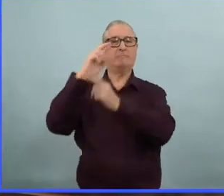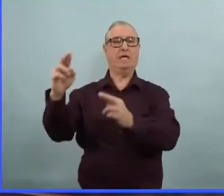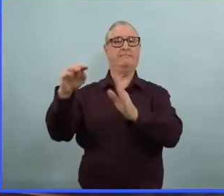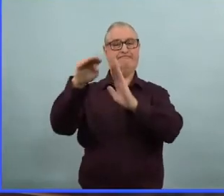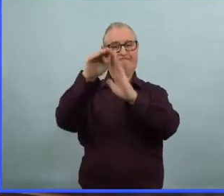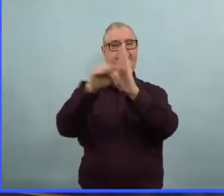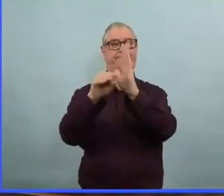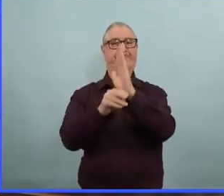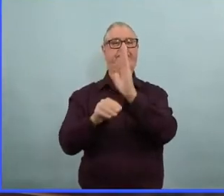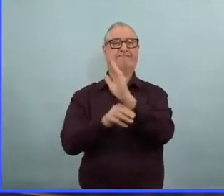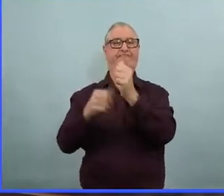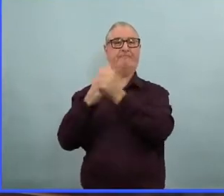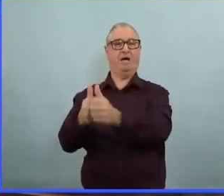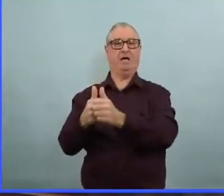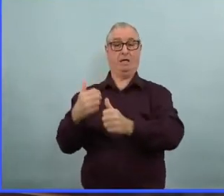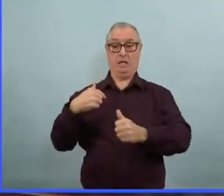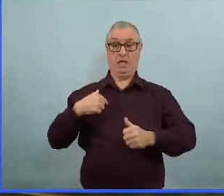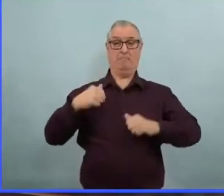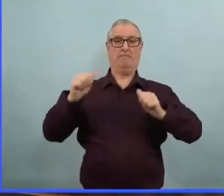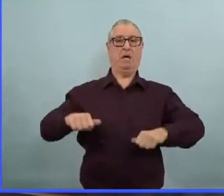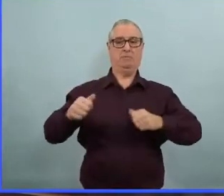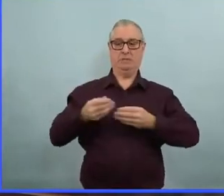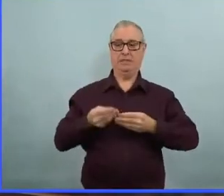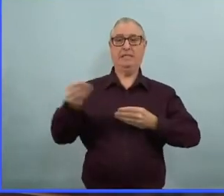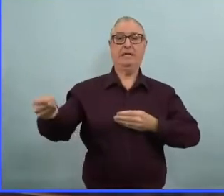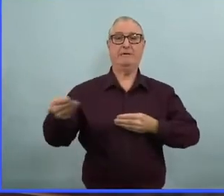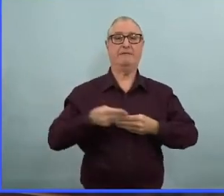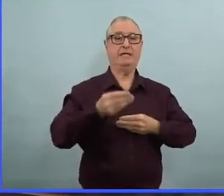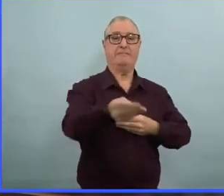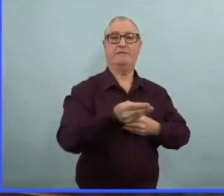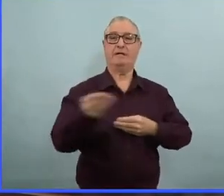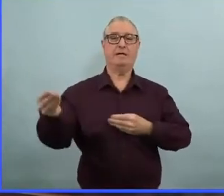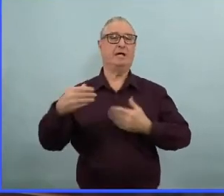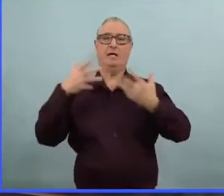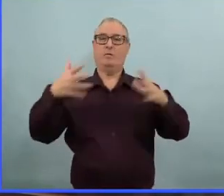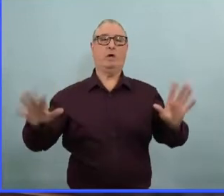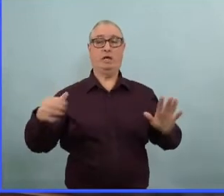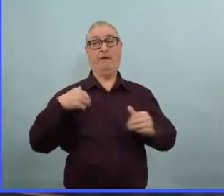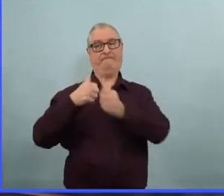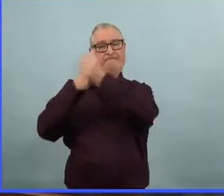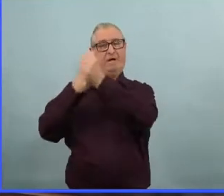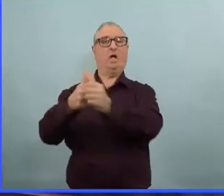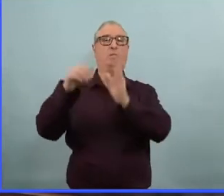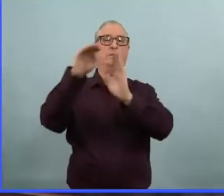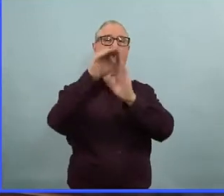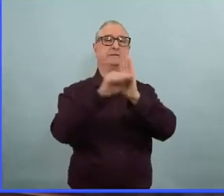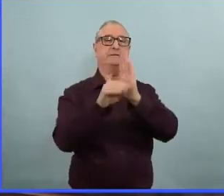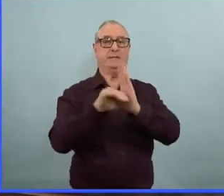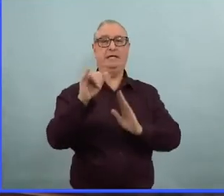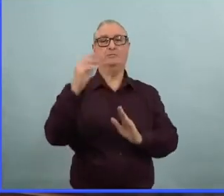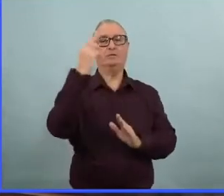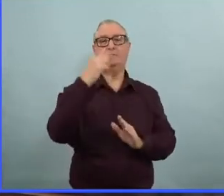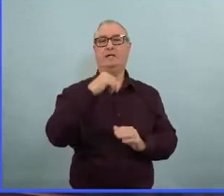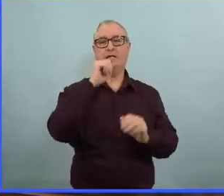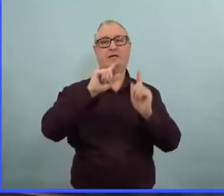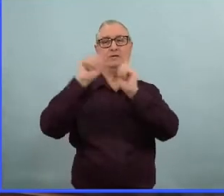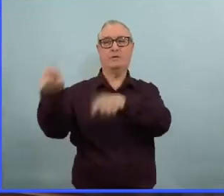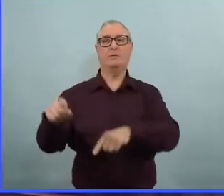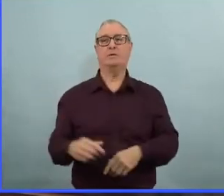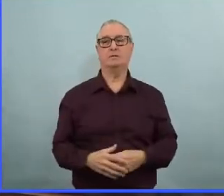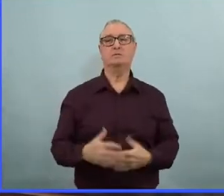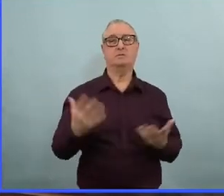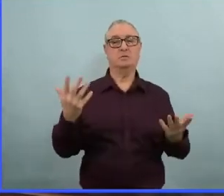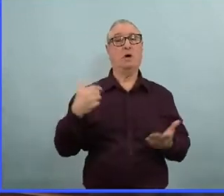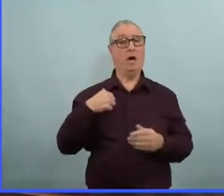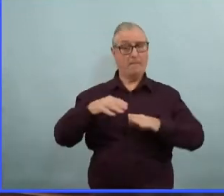où je pourrais potentiellement infecter quelqu'un en allant faire une visite inutile. Nous sommes certainement en discussion. Et je m'appuie sur la Ministre de